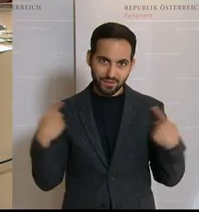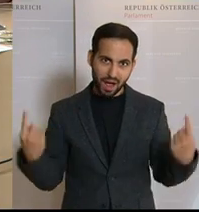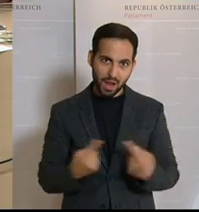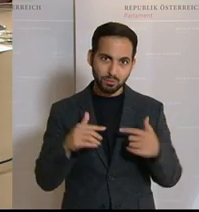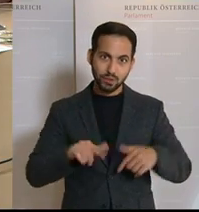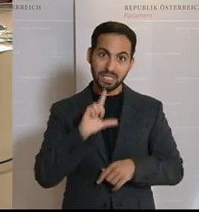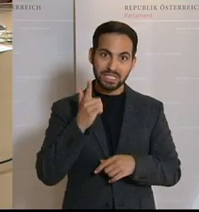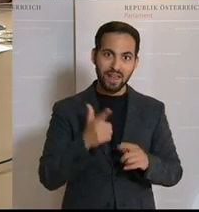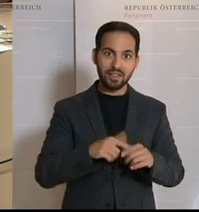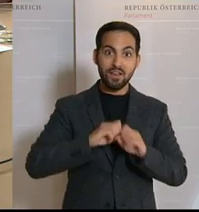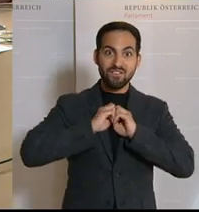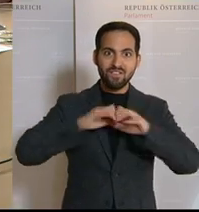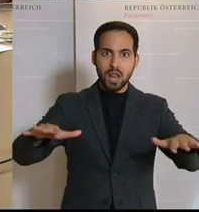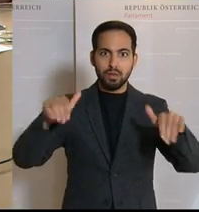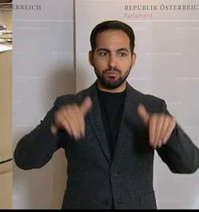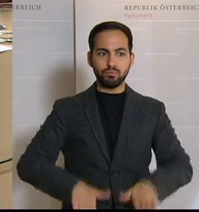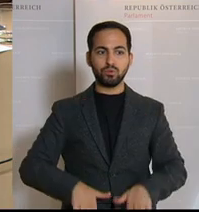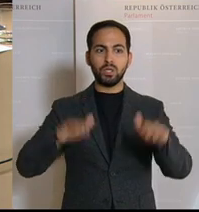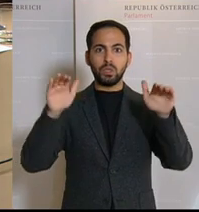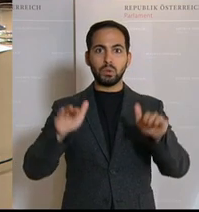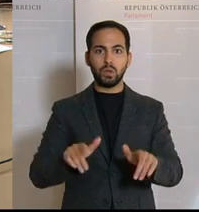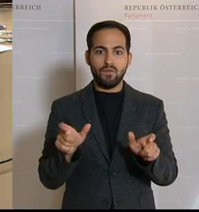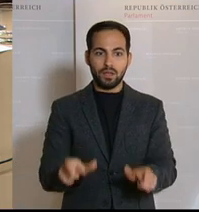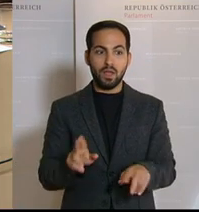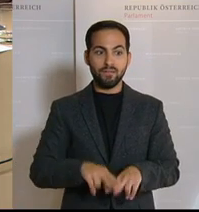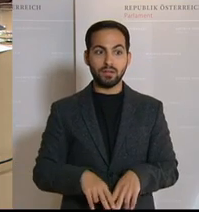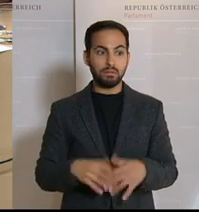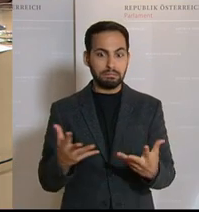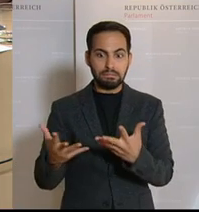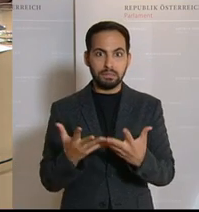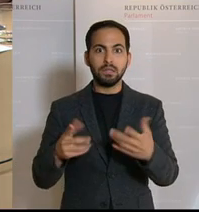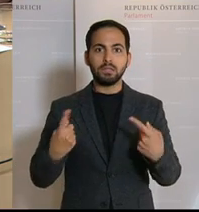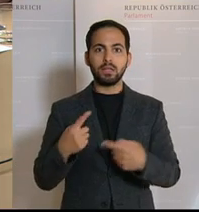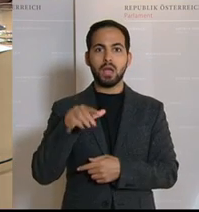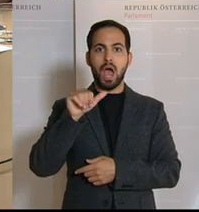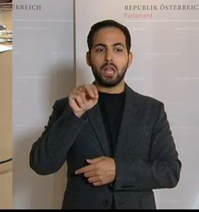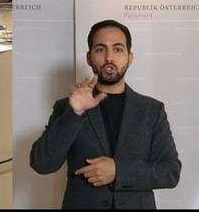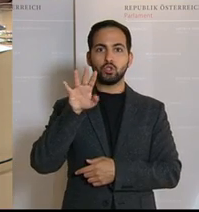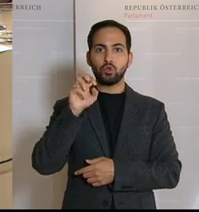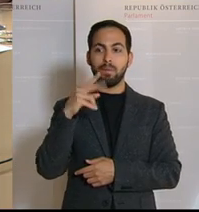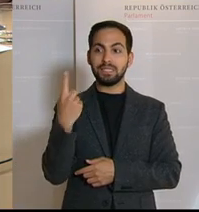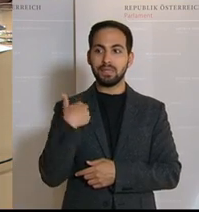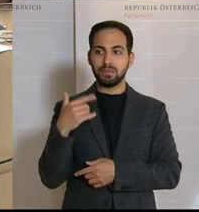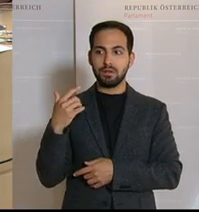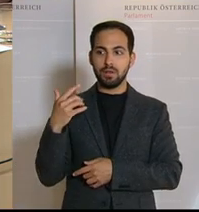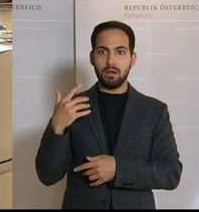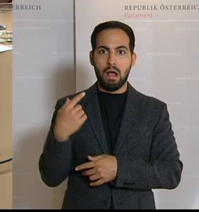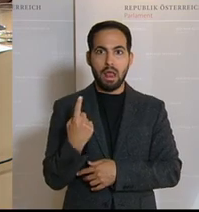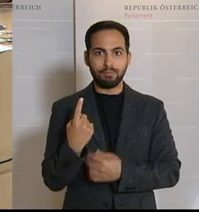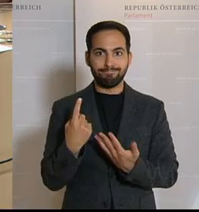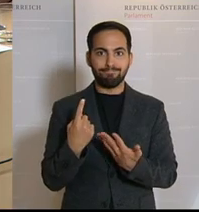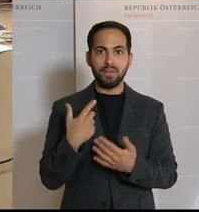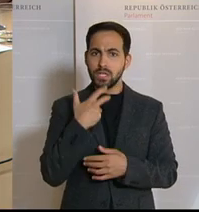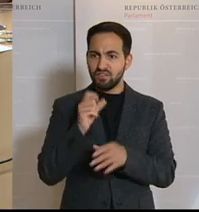miteinander die zweite Welle verhindern, aber kaum bezahrig ist der Rudi Anschober entweder verantwortlich und die möchte sich da nicht verteidigen, oder